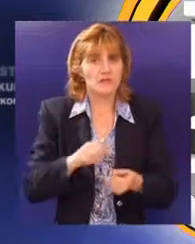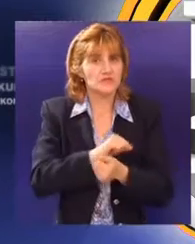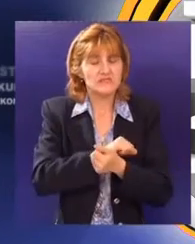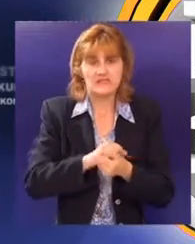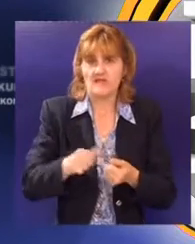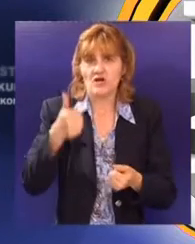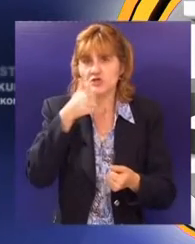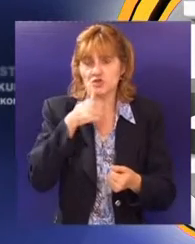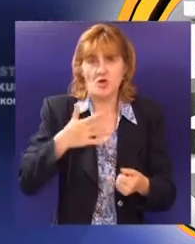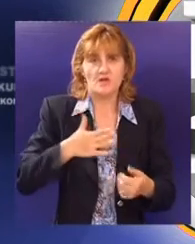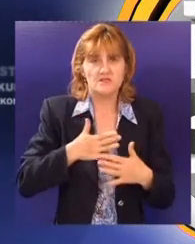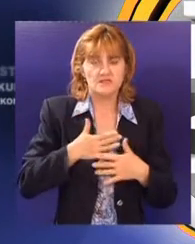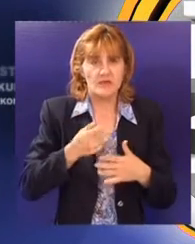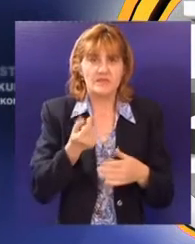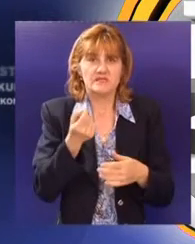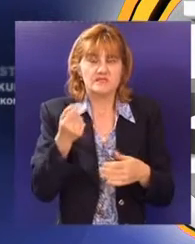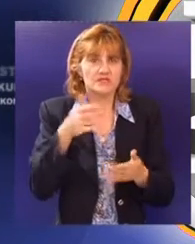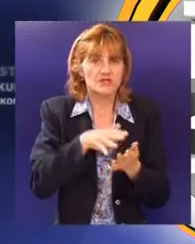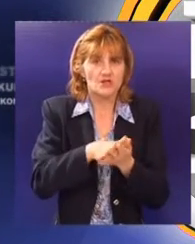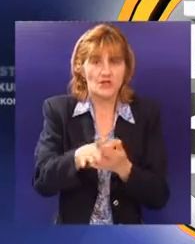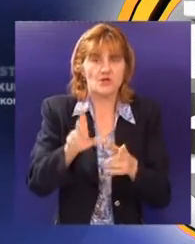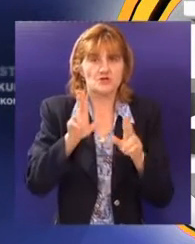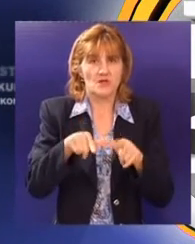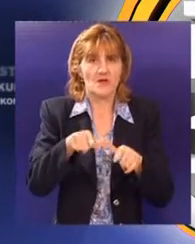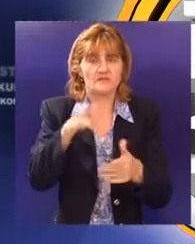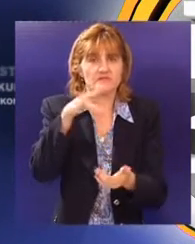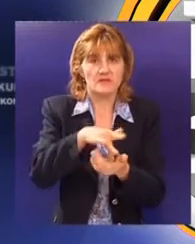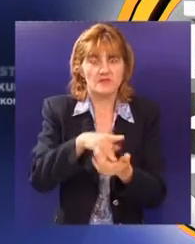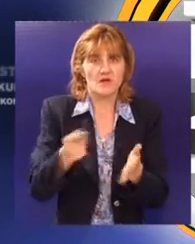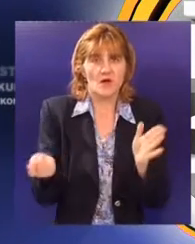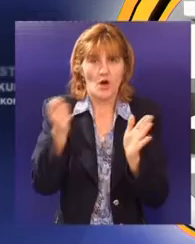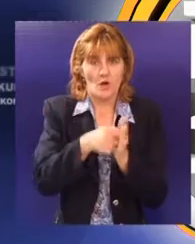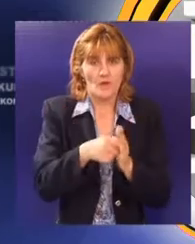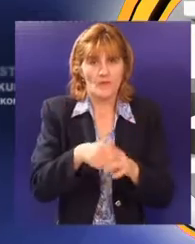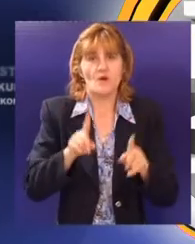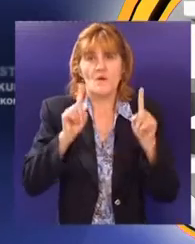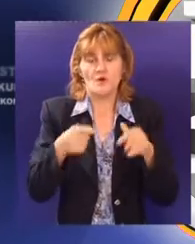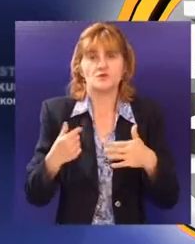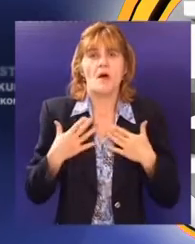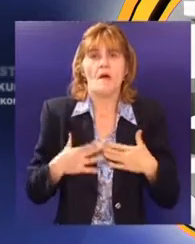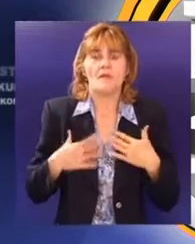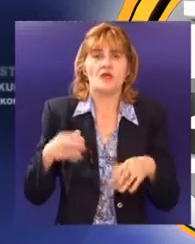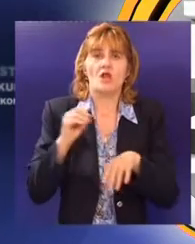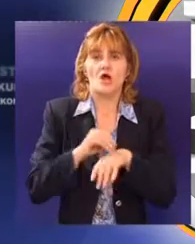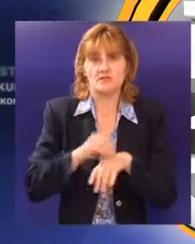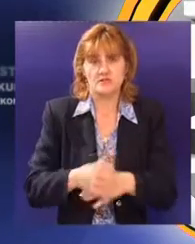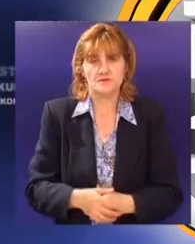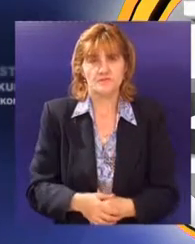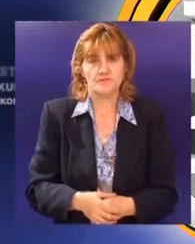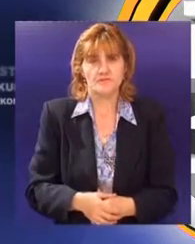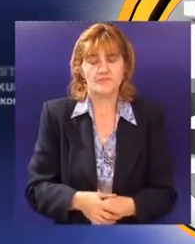sve ono što žele za sebe od sitnih potošnih stvari u ovome centru i da će se ugodno osjećati u njemu kad budu došli.